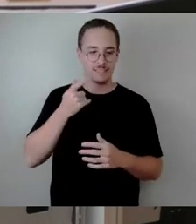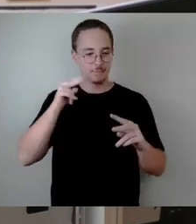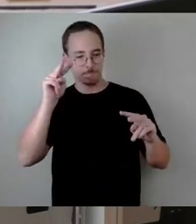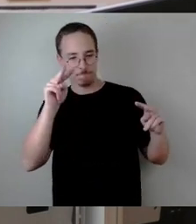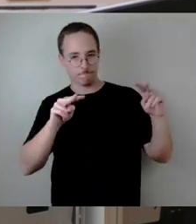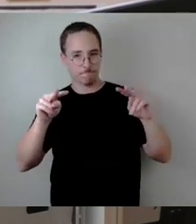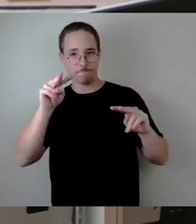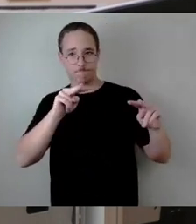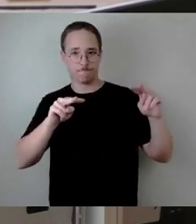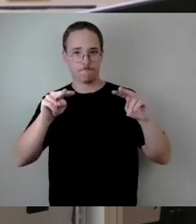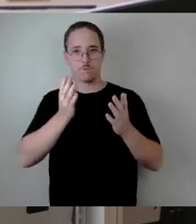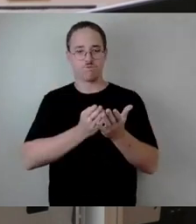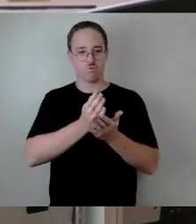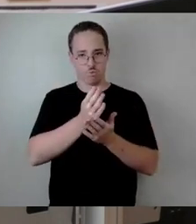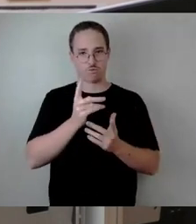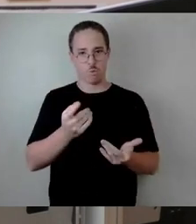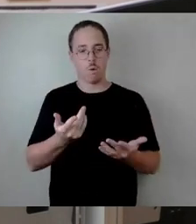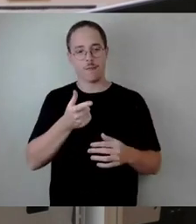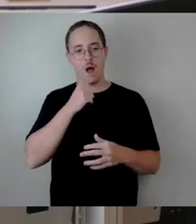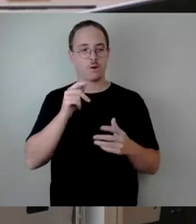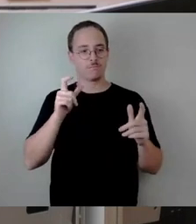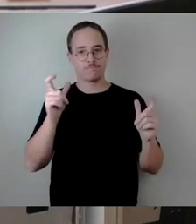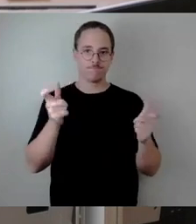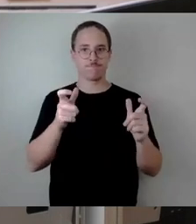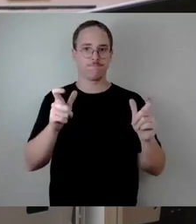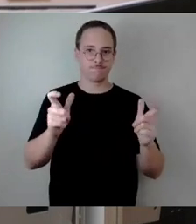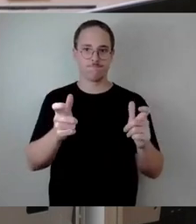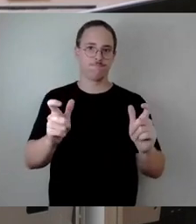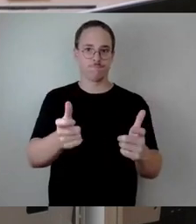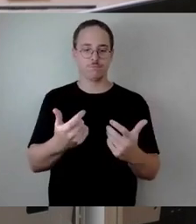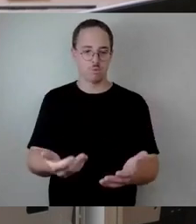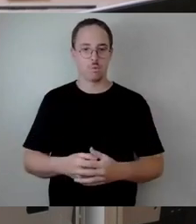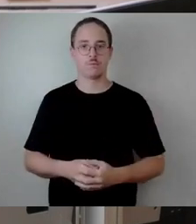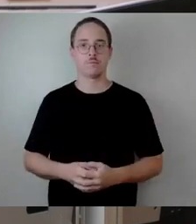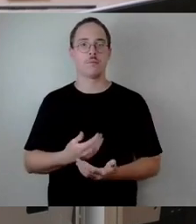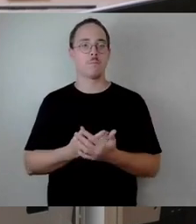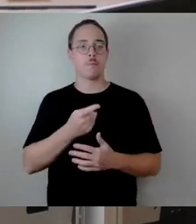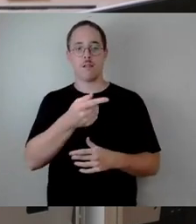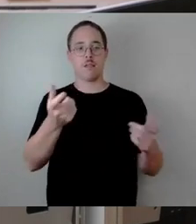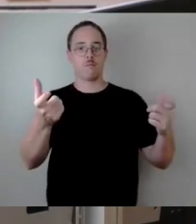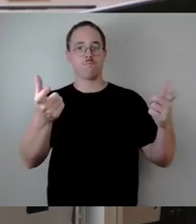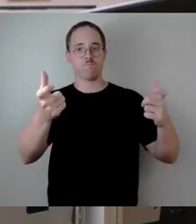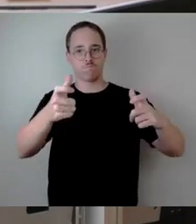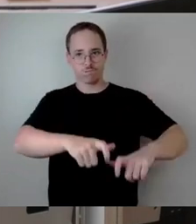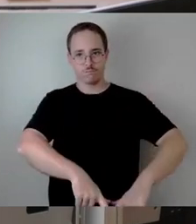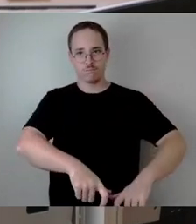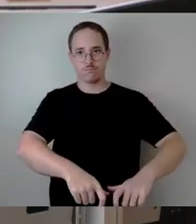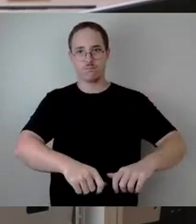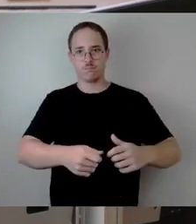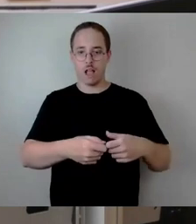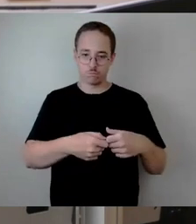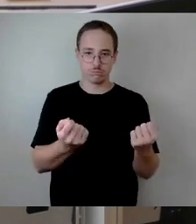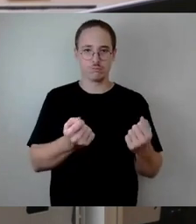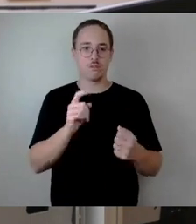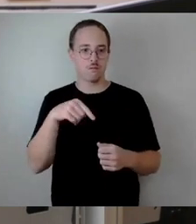Bewährung obendrauf ist, die in einem Versagensfall das Bauwerk noch halten kann. Das sind die Unterschiede. Man muss sich